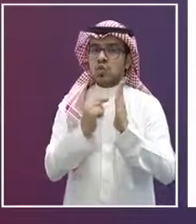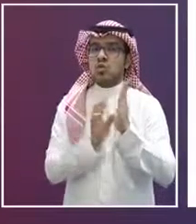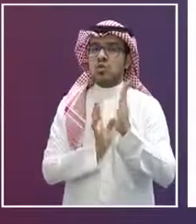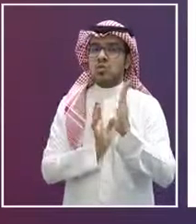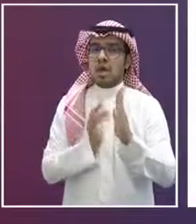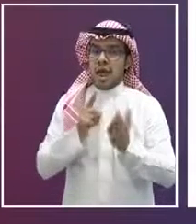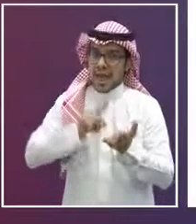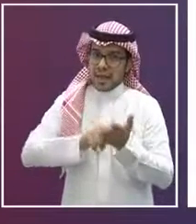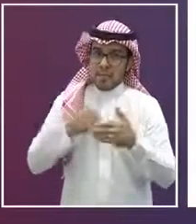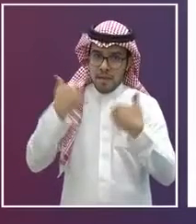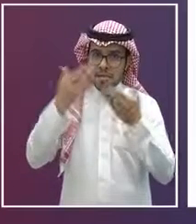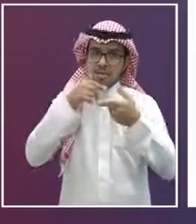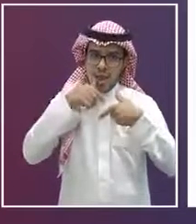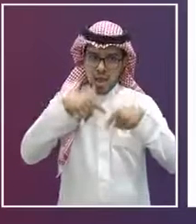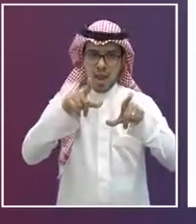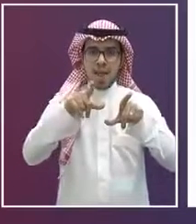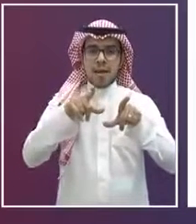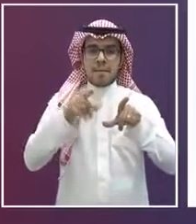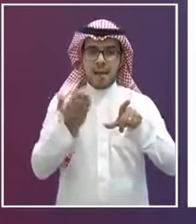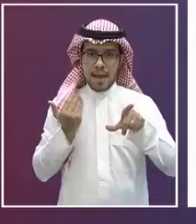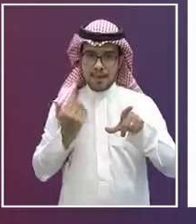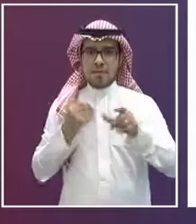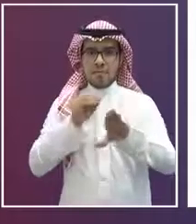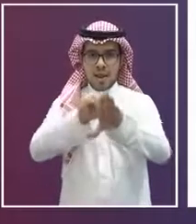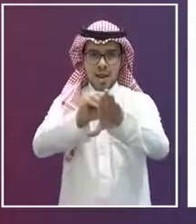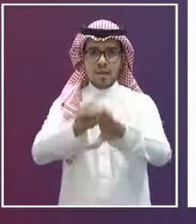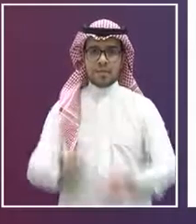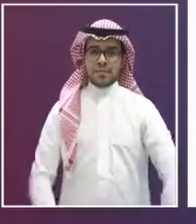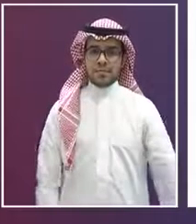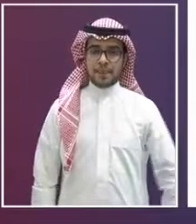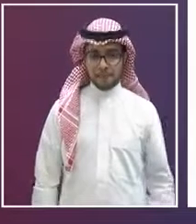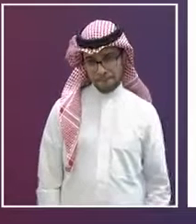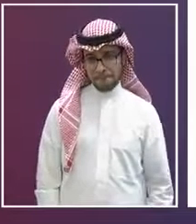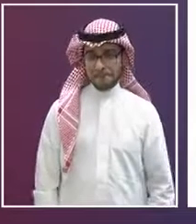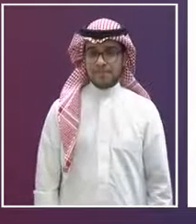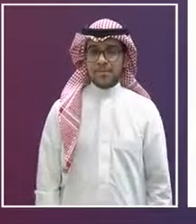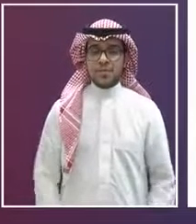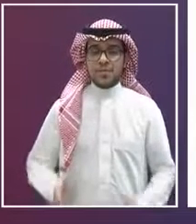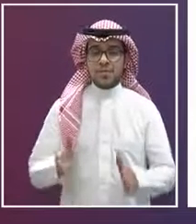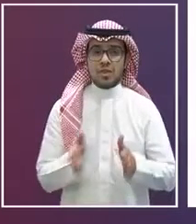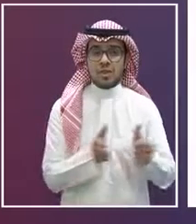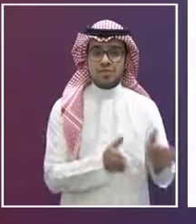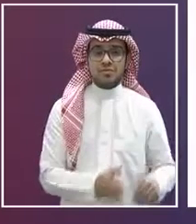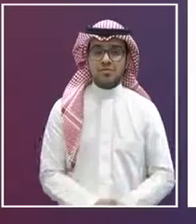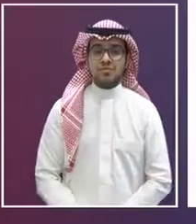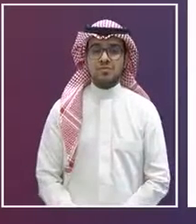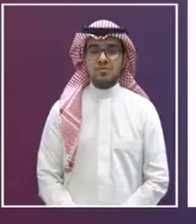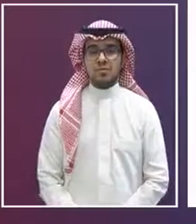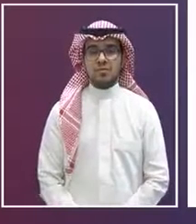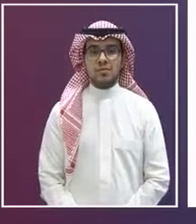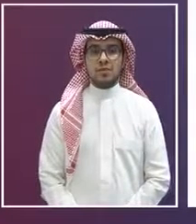بالتأكيد سيتم الإعلان عنها بوقت كافي ليتسنى للطلاب الحضور سيكون أيضا هناك